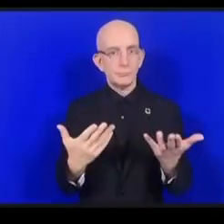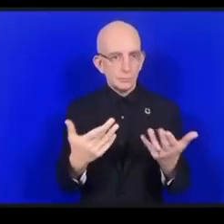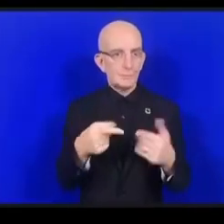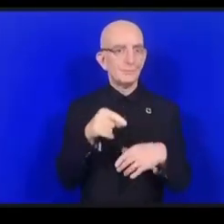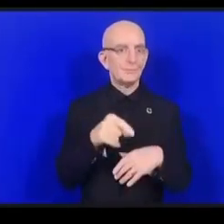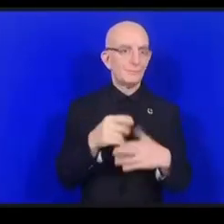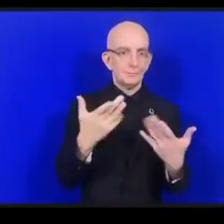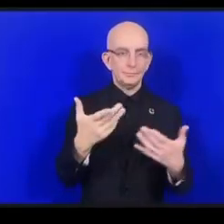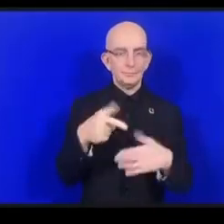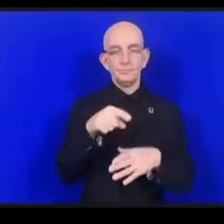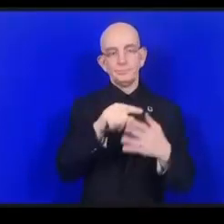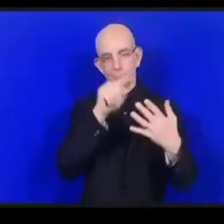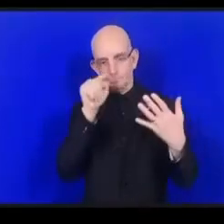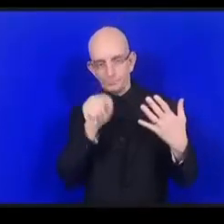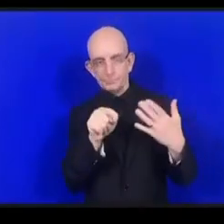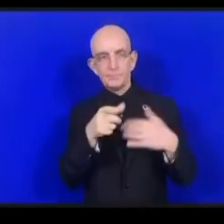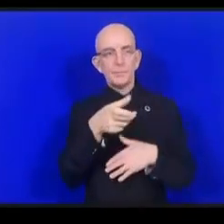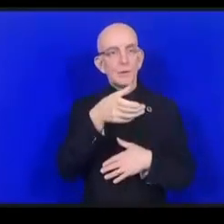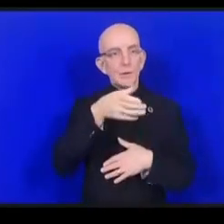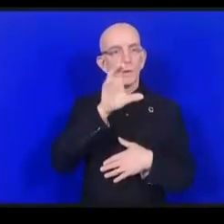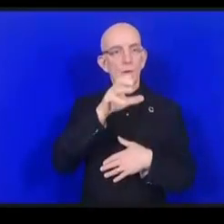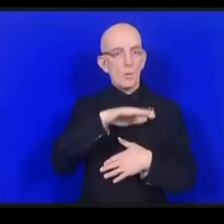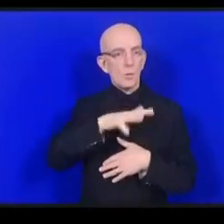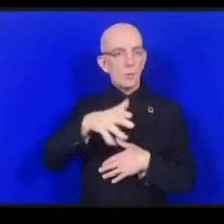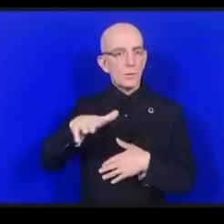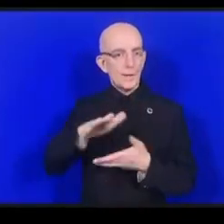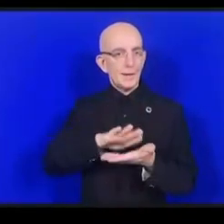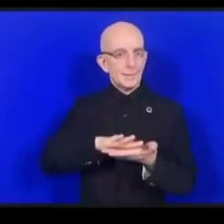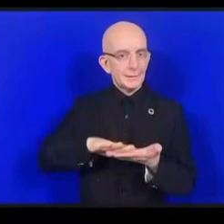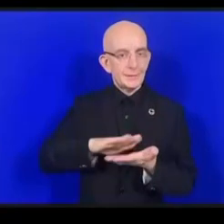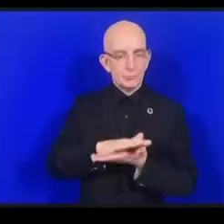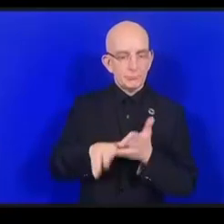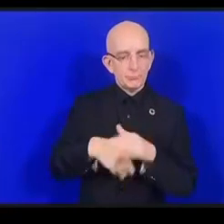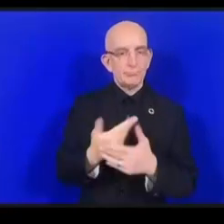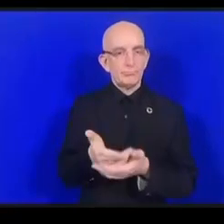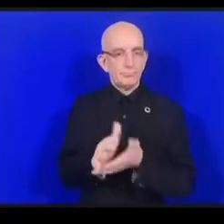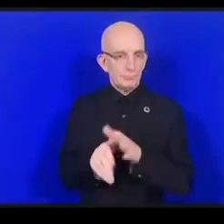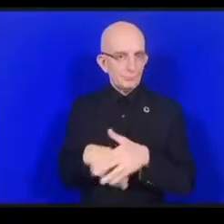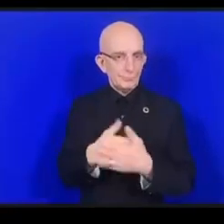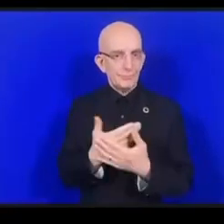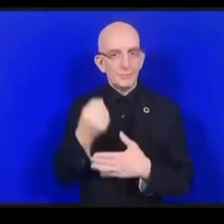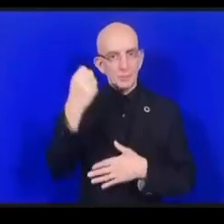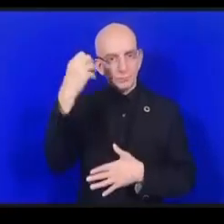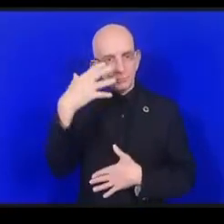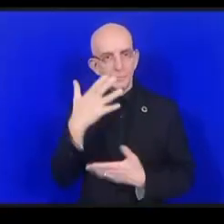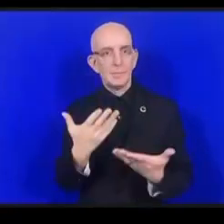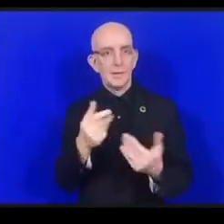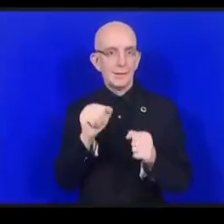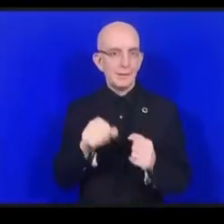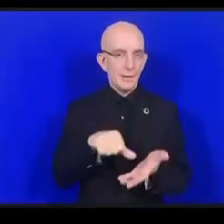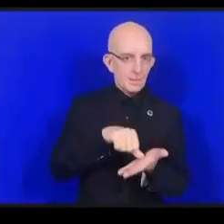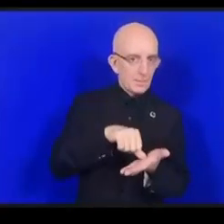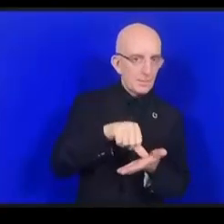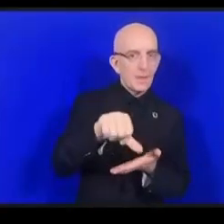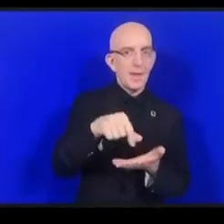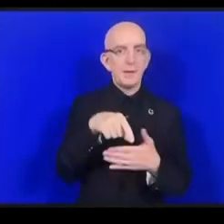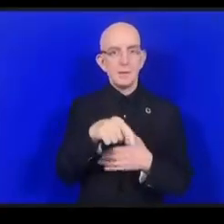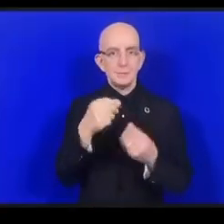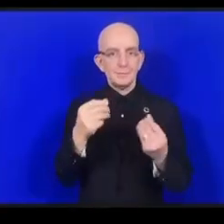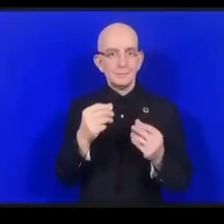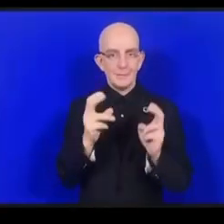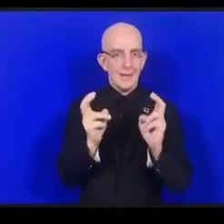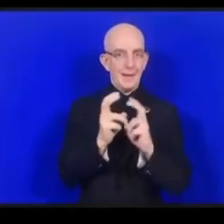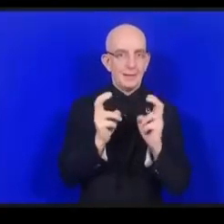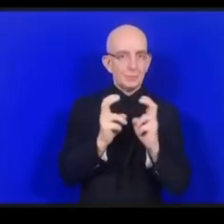فهناك أيضا الكثير من الأمور التي يمكن أن نستعين بها أيضا من أجل الوصول إلى مياه النظيفة